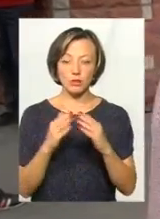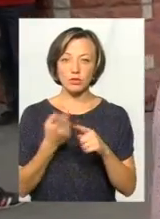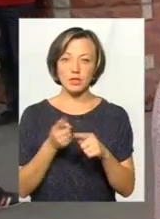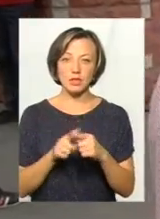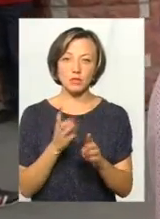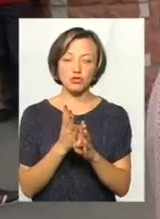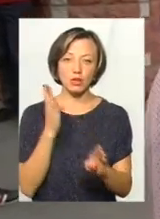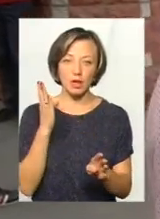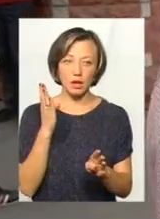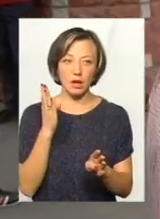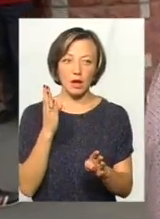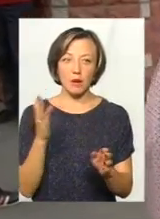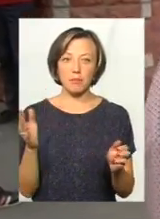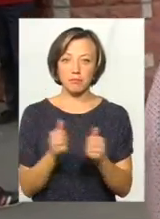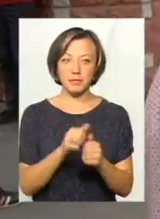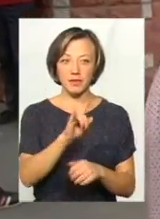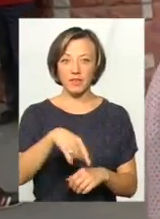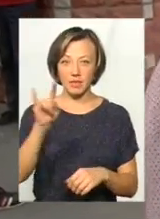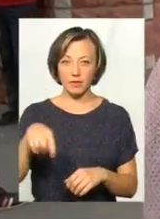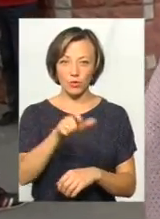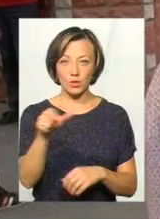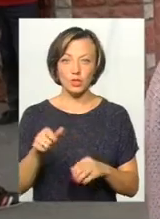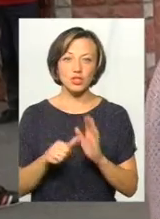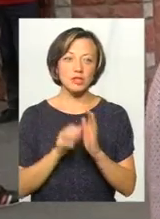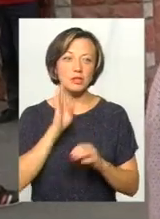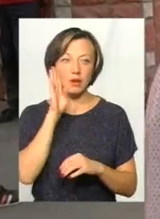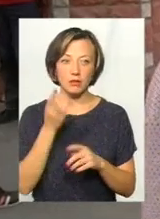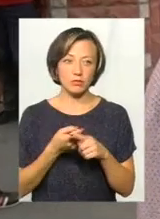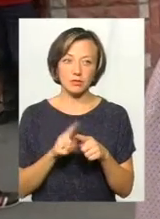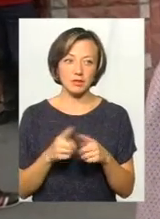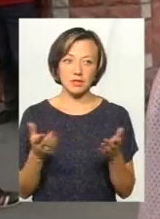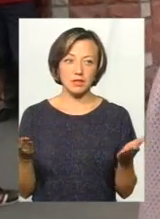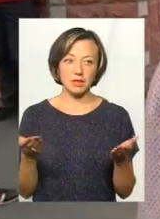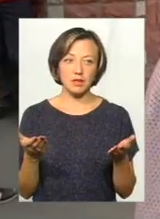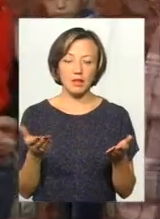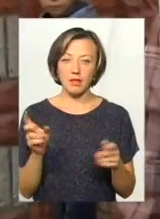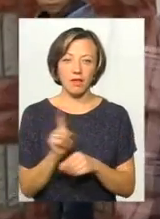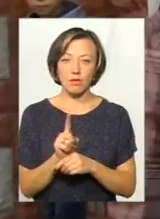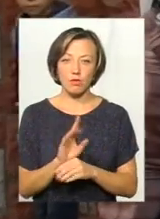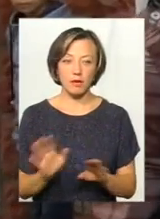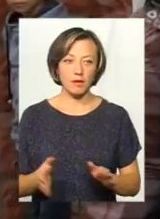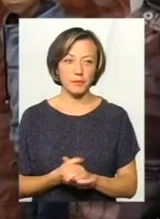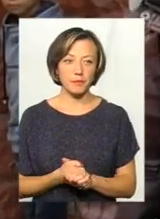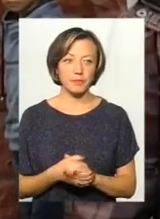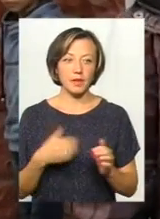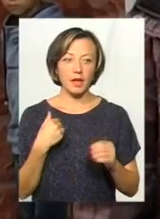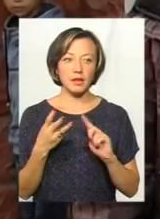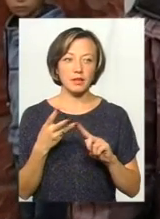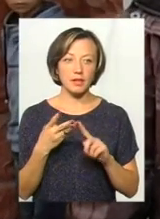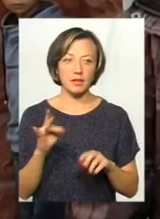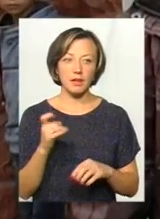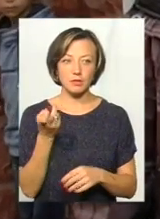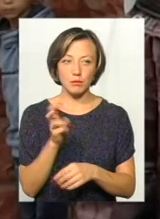черга стоїть під вікнами людей з самого шести ранку, це вкрай ненормально. Це вже третій раз приходжу.